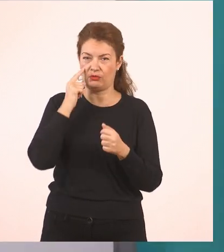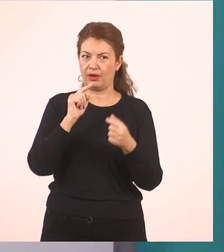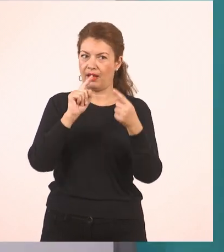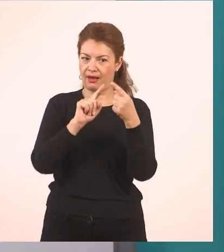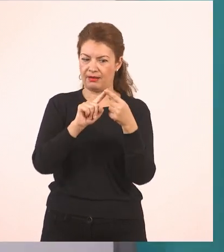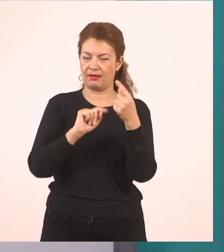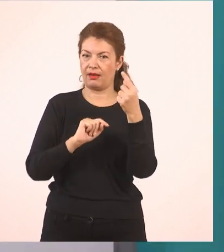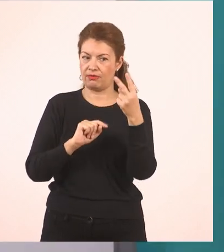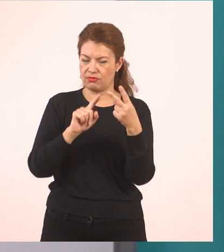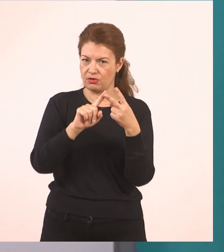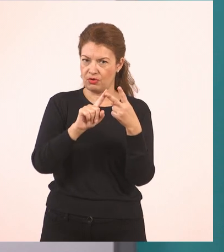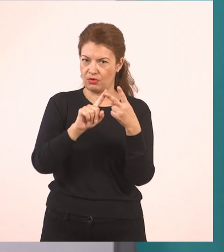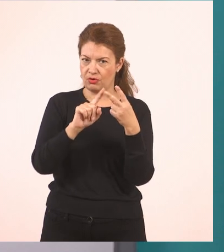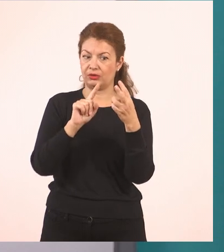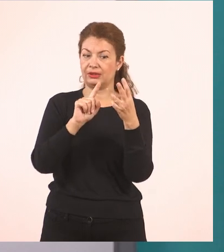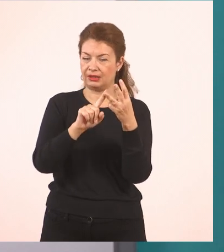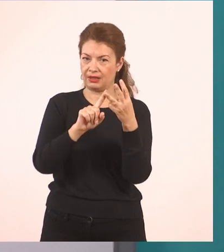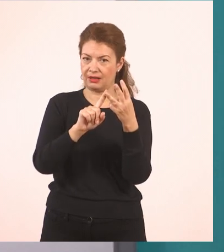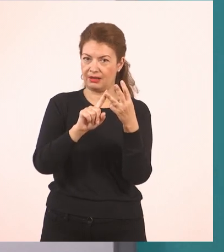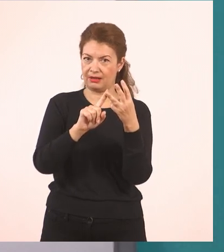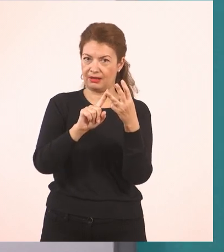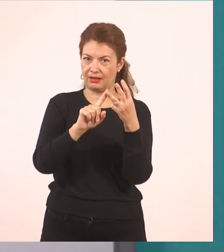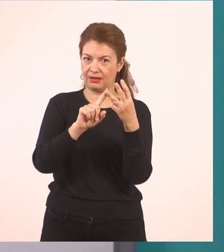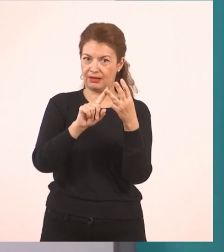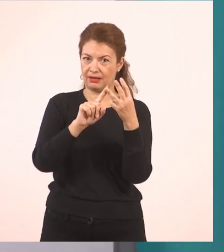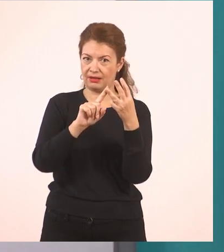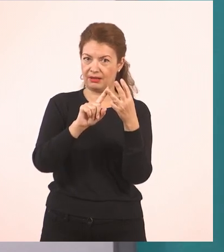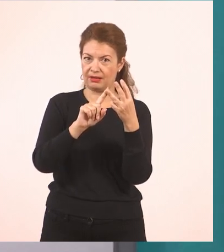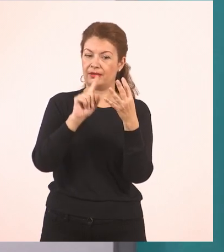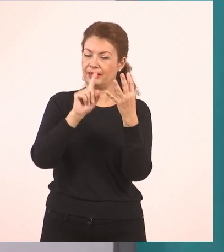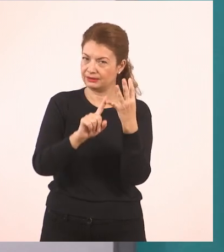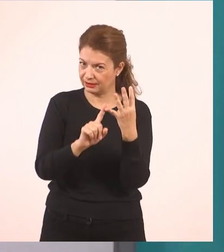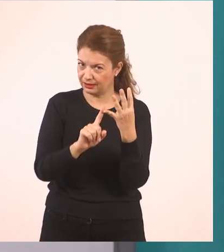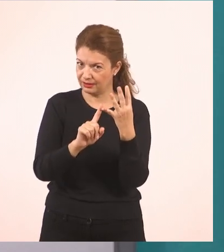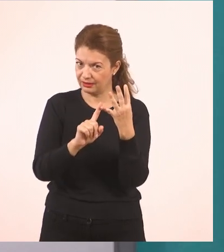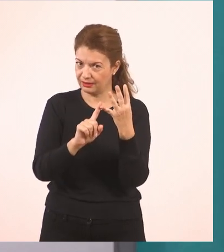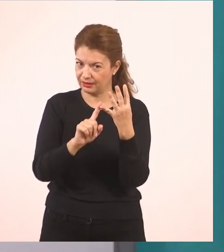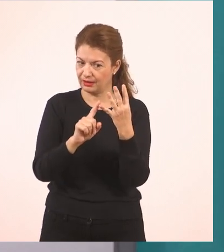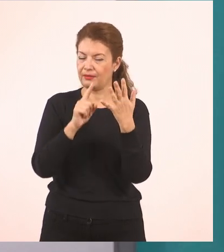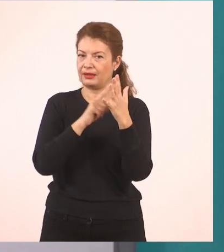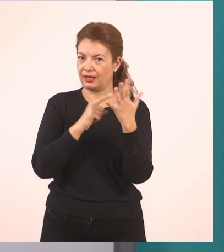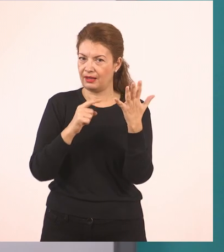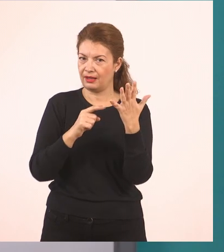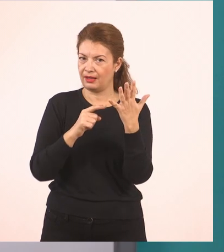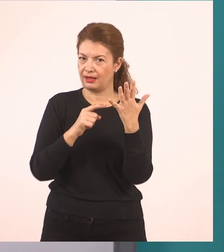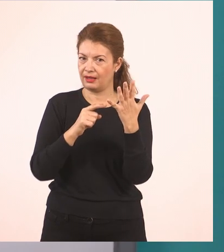1, 2, 3, 4, 5,